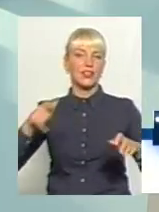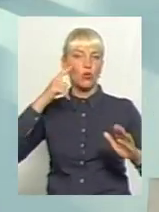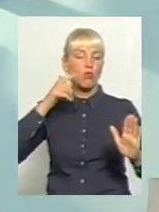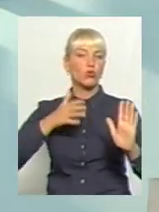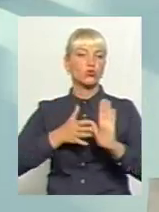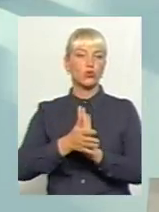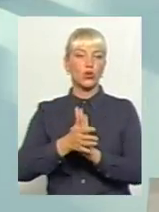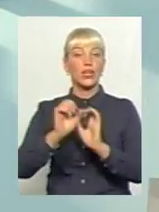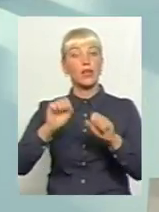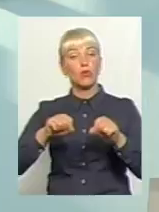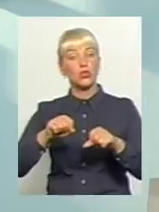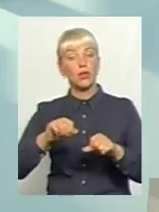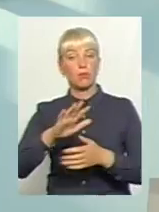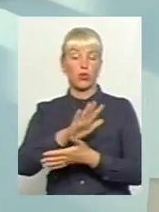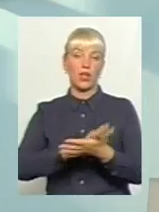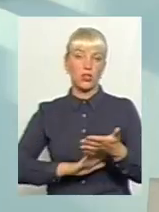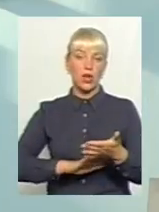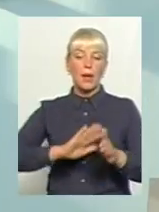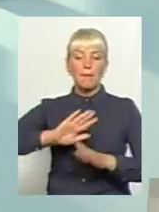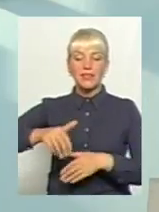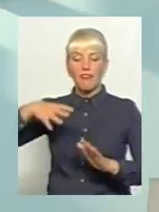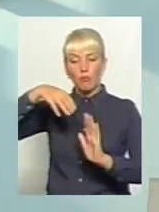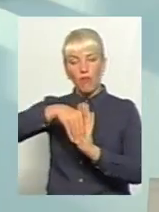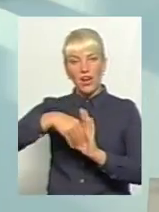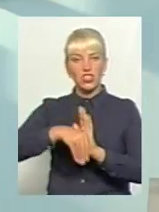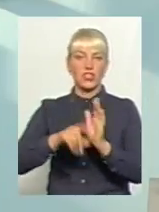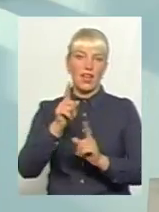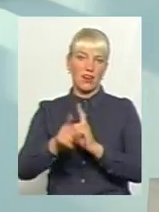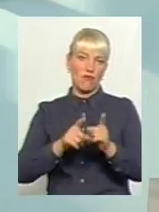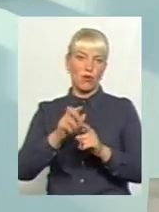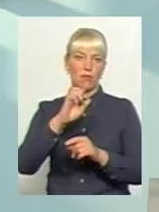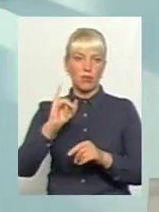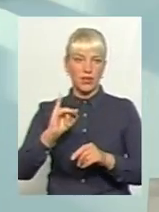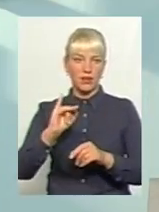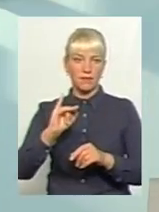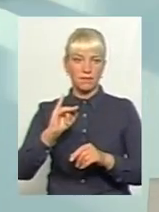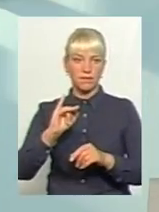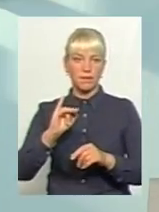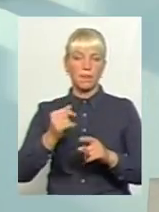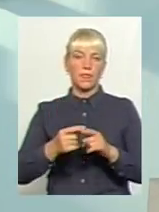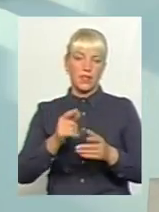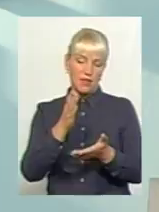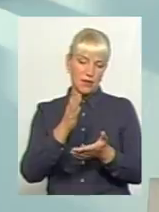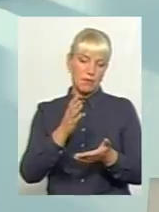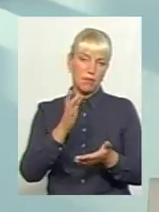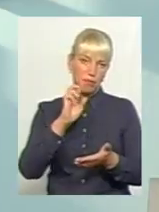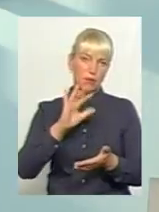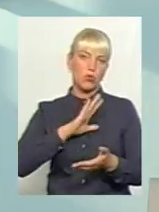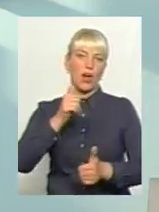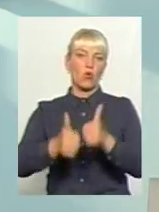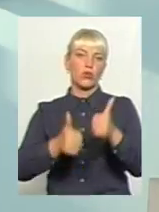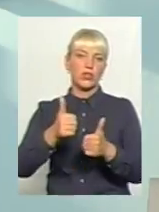І, можливо, в подальшому, після впровадження реформи, воно б сколало таку явну конкуренцію для